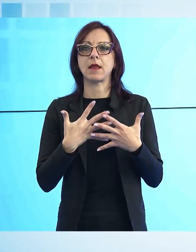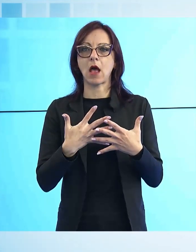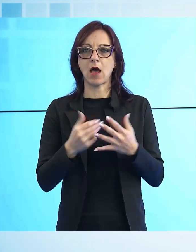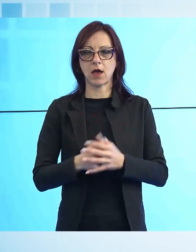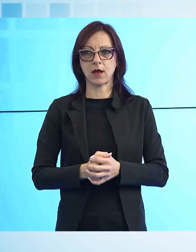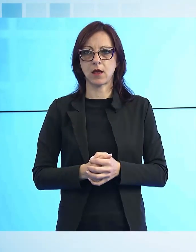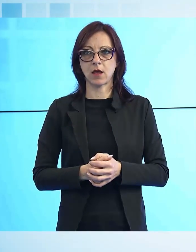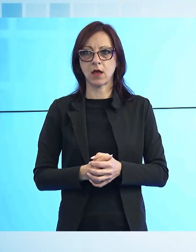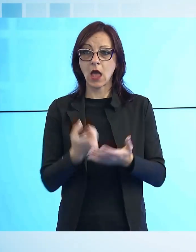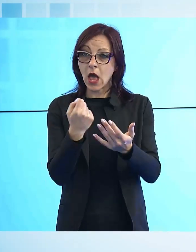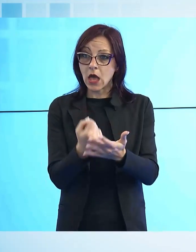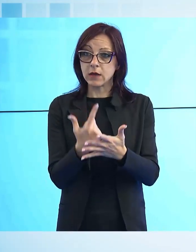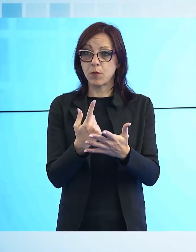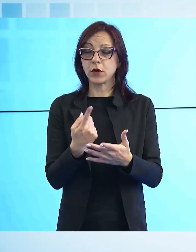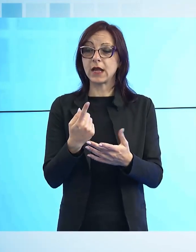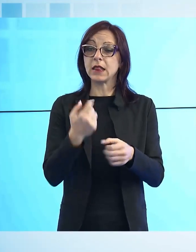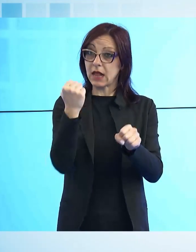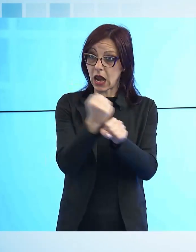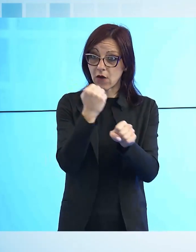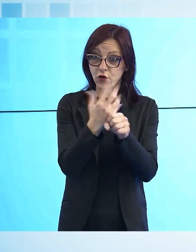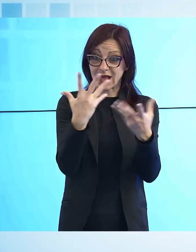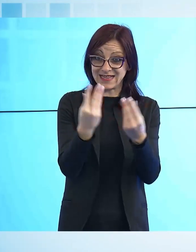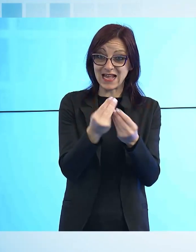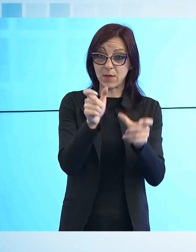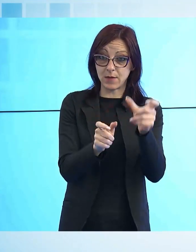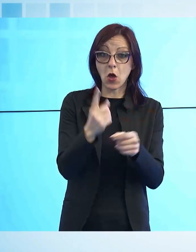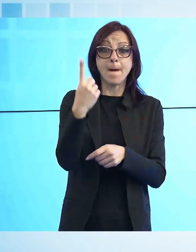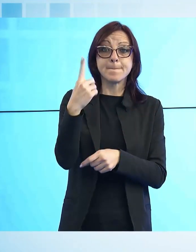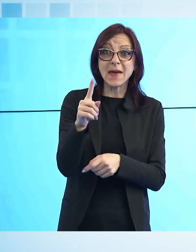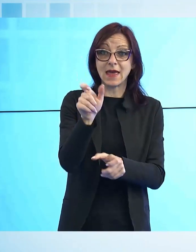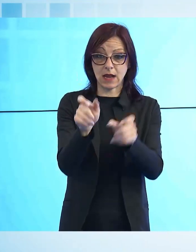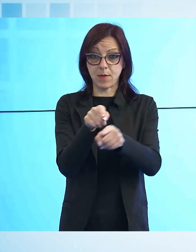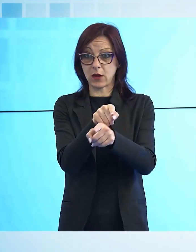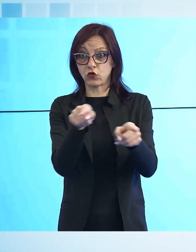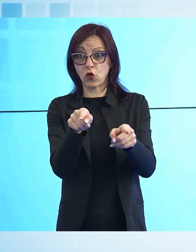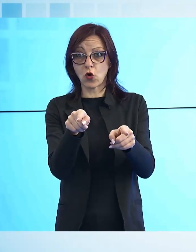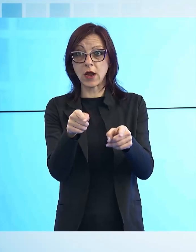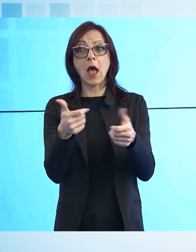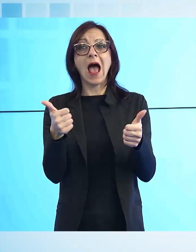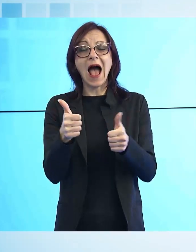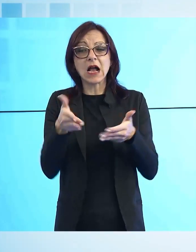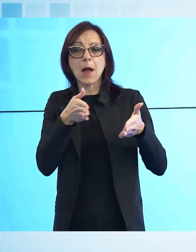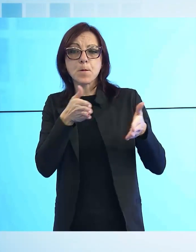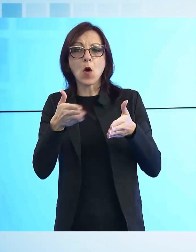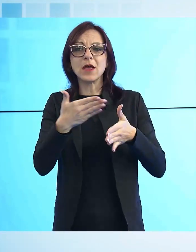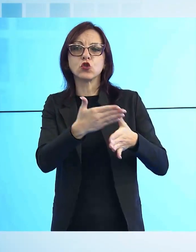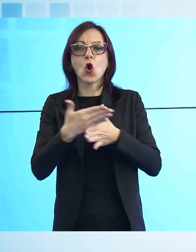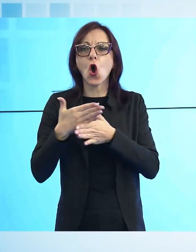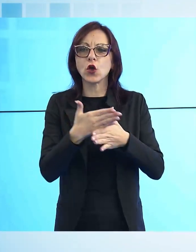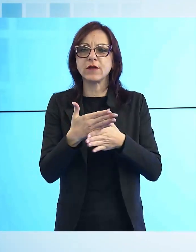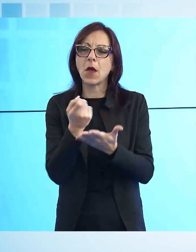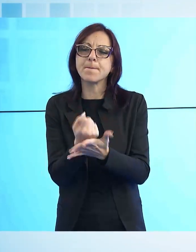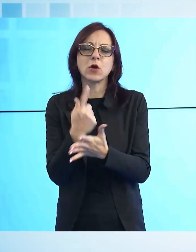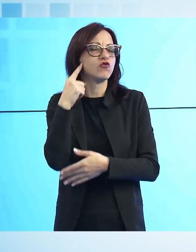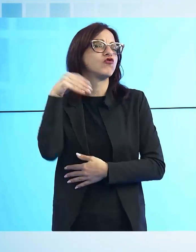per noi non solo lavorare con le persone e per le persone ma anche trovare dei momenti comunitari in cui ci sentiamo